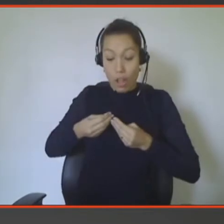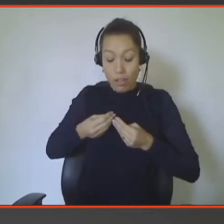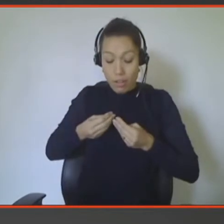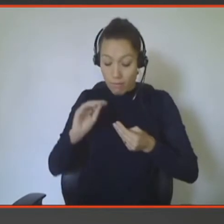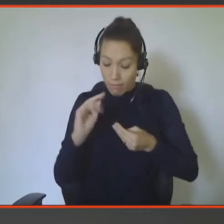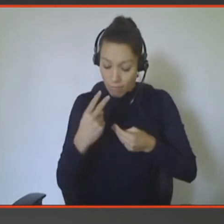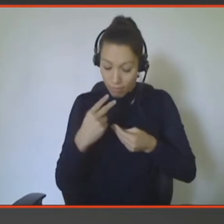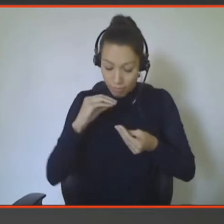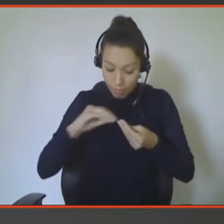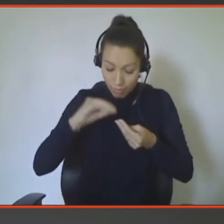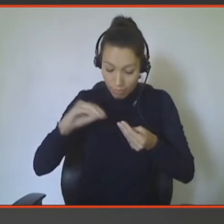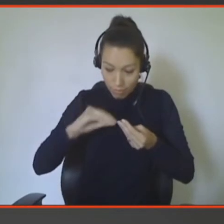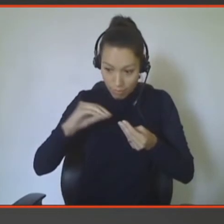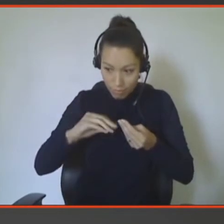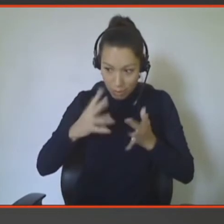Moi, j'ai eu une expérience